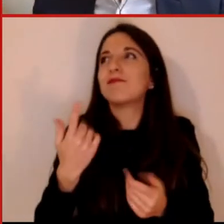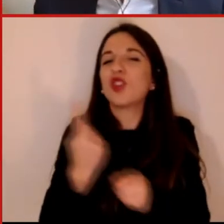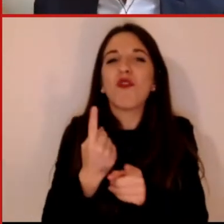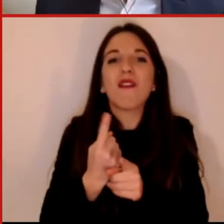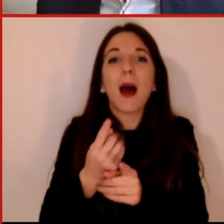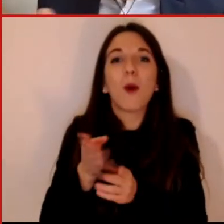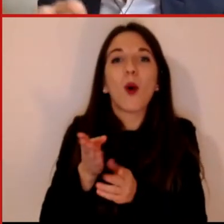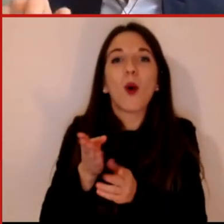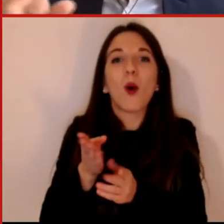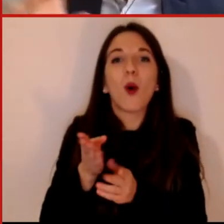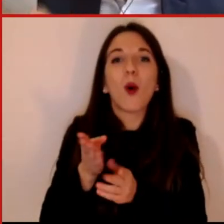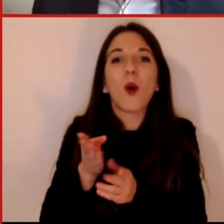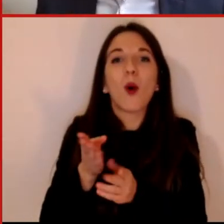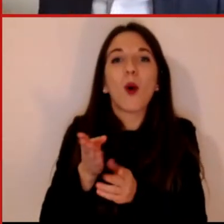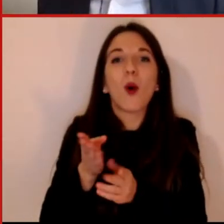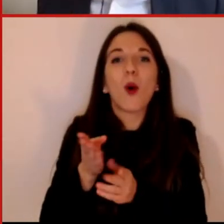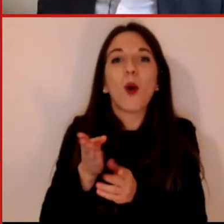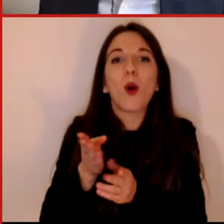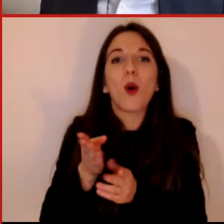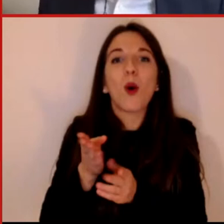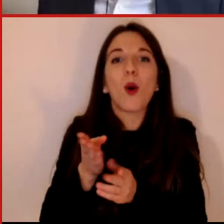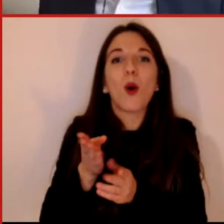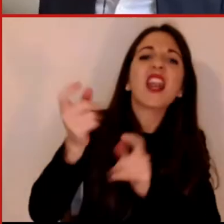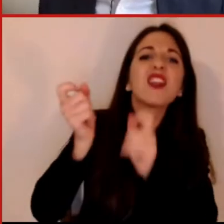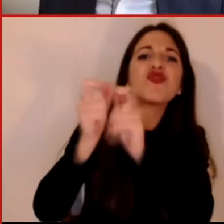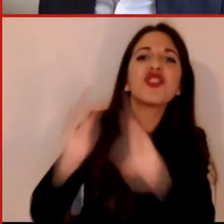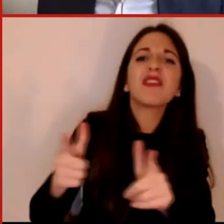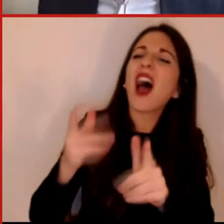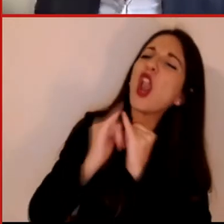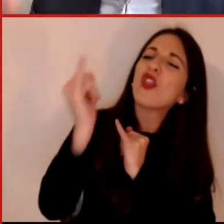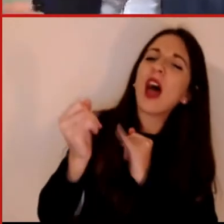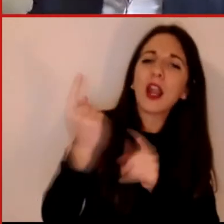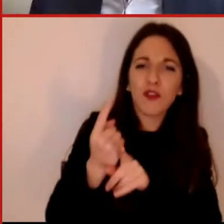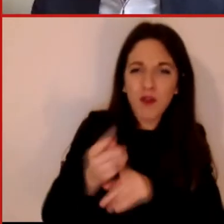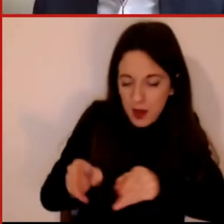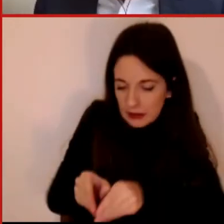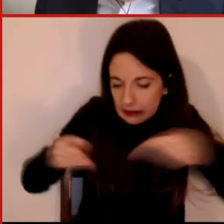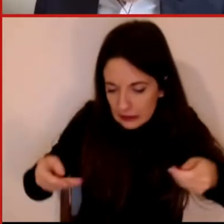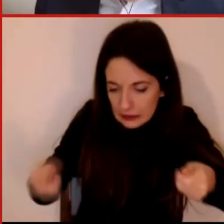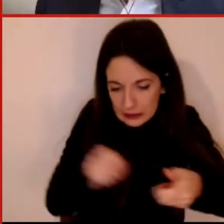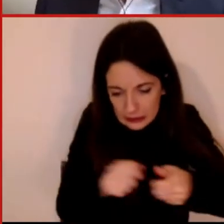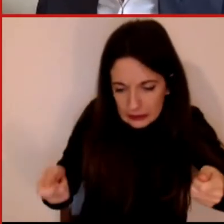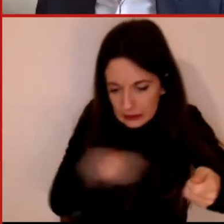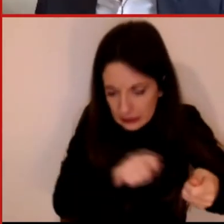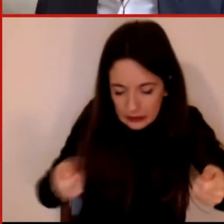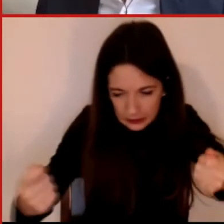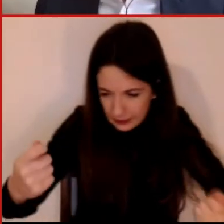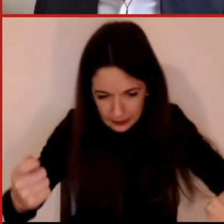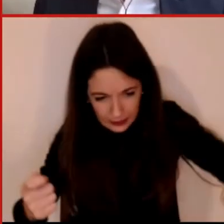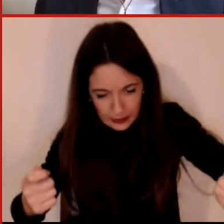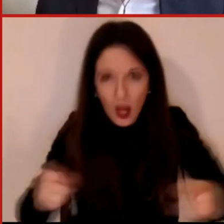centinaia di pagine, dovevamo andare a navigare per le città con questi pezzi di carta quando adesso invece abbiamo tutto diciamo sul